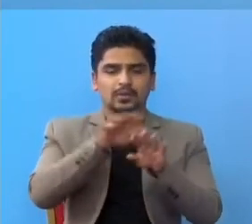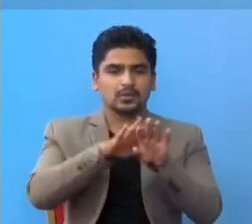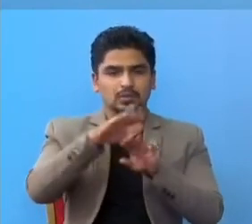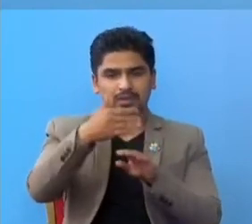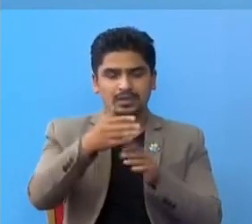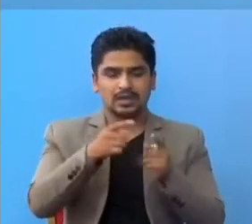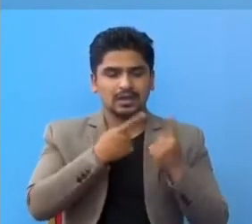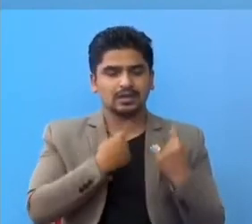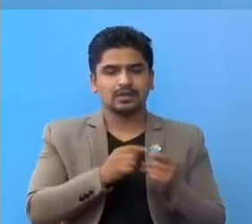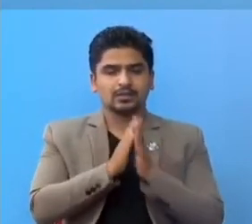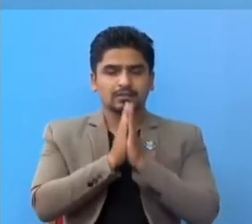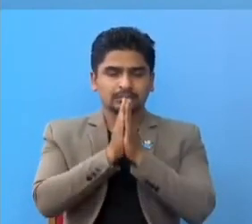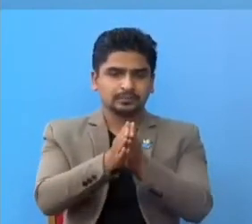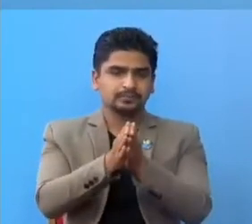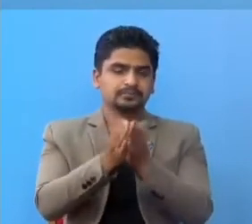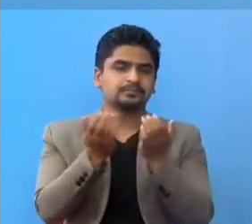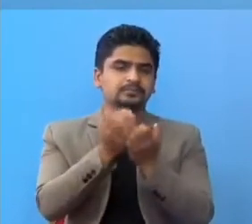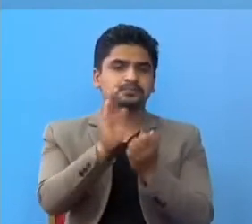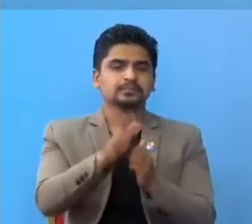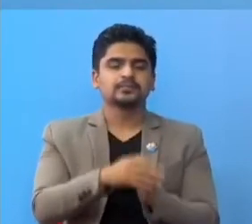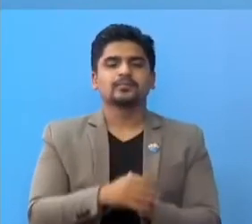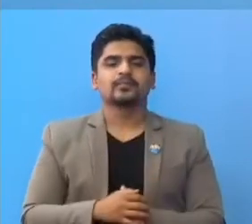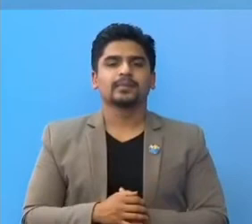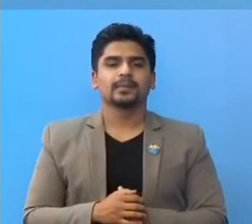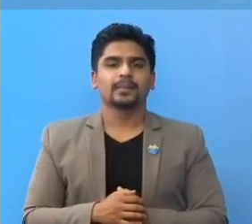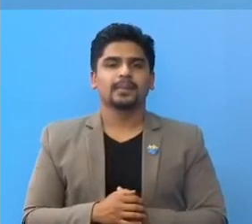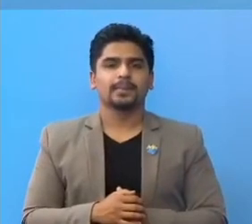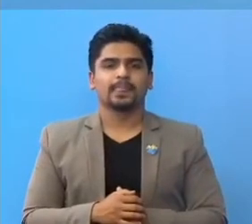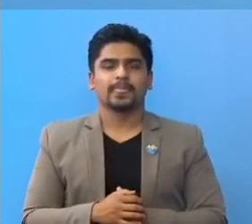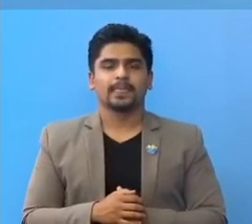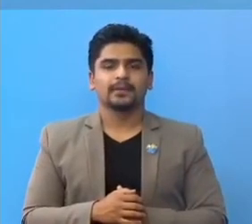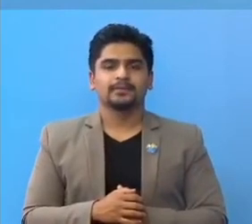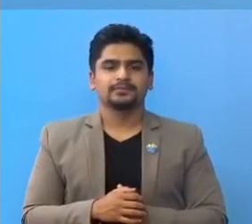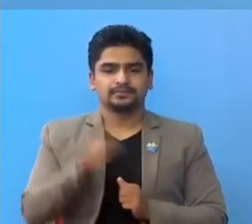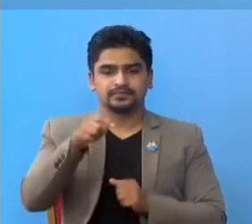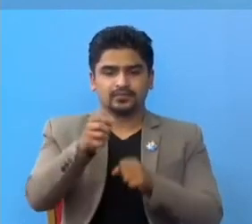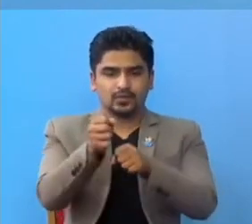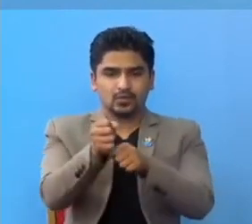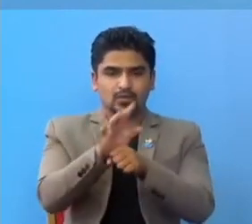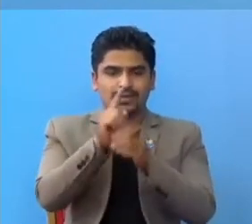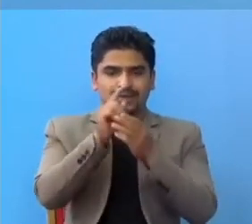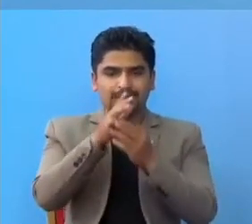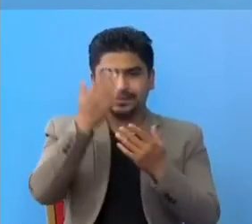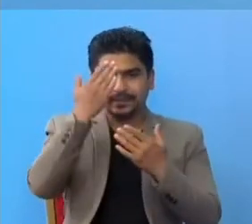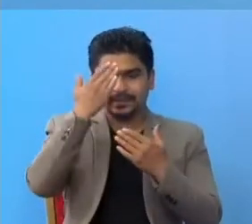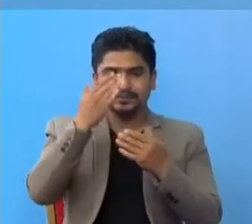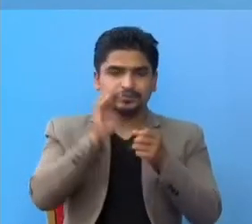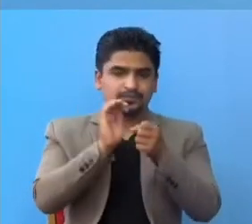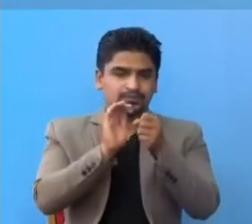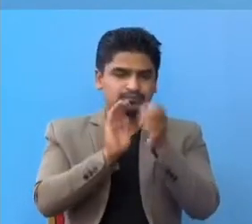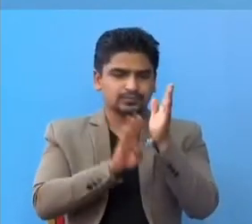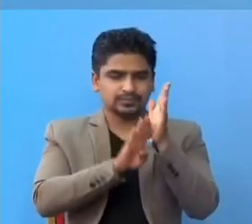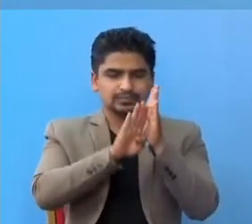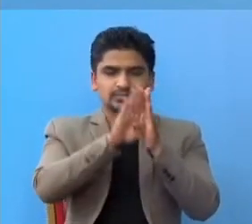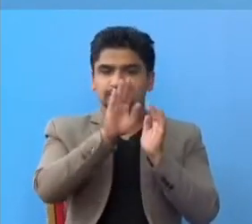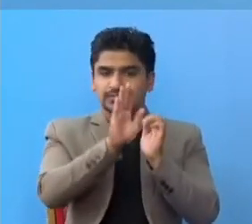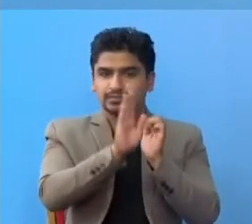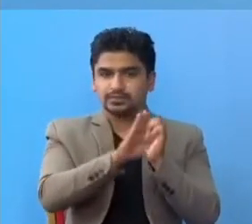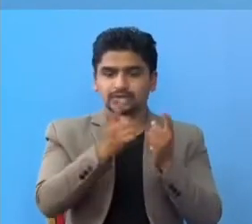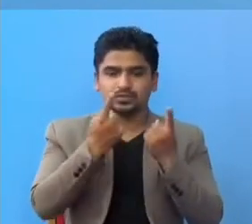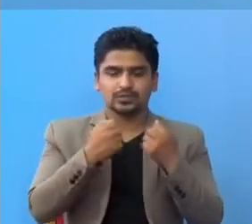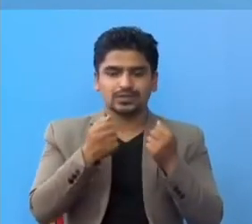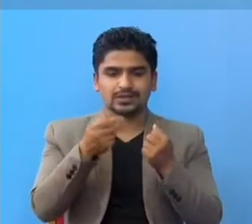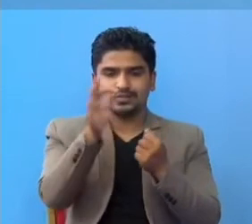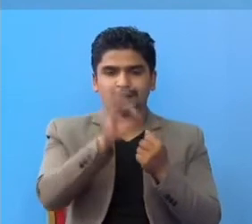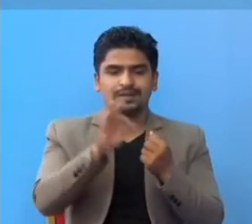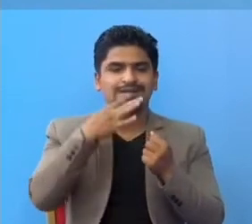हार्दिक अपिल गर्द चा, हाल कोवीड-19 को संक्रमण बढ़ी रहे को क्रम मा, स्वास्त्य